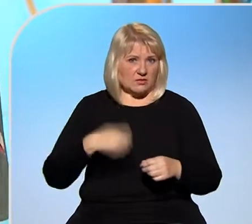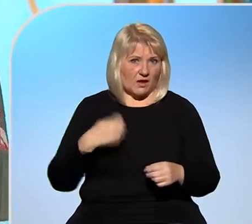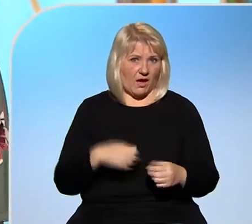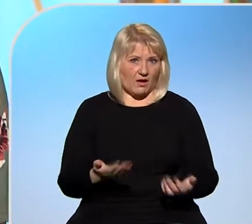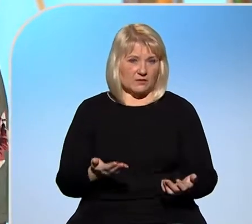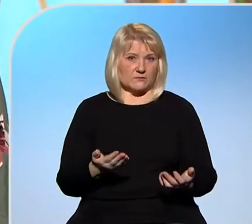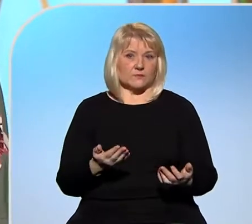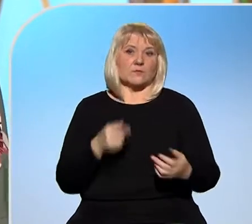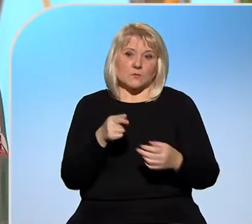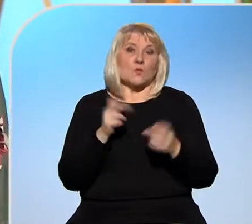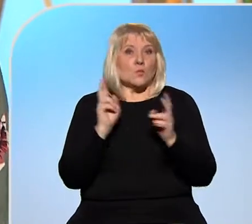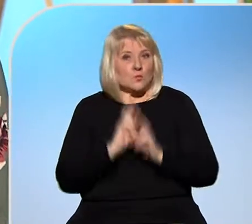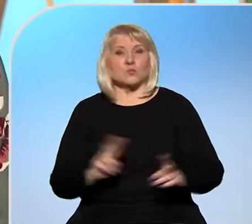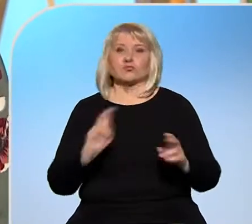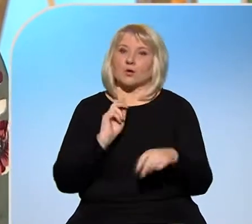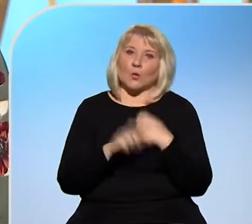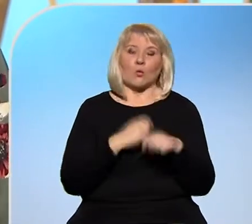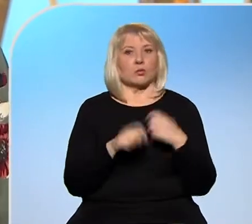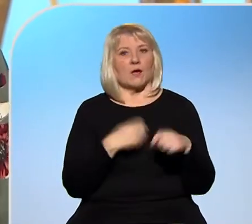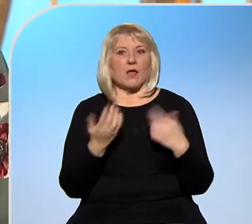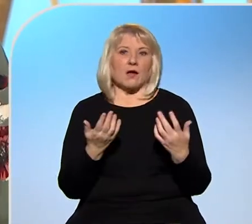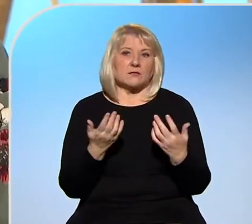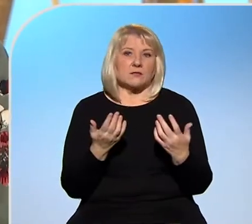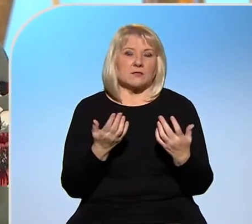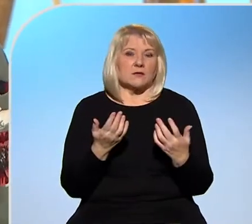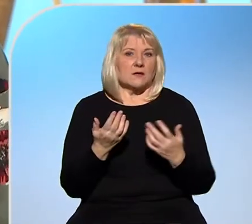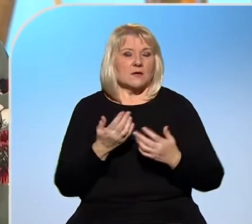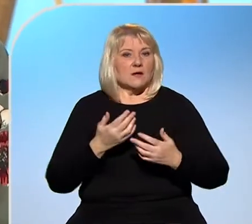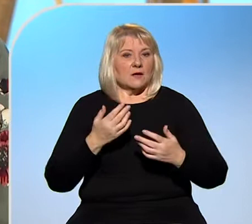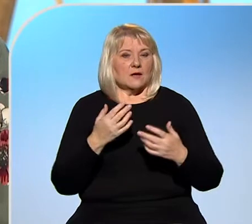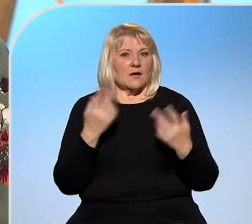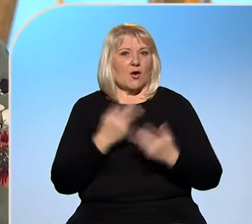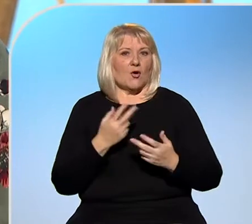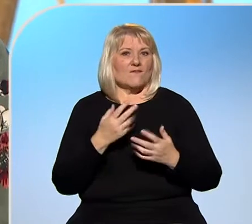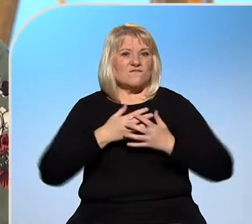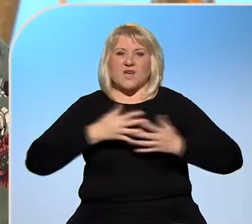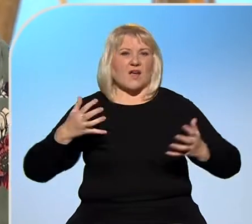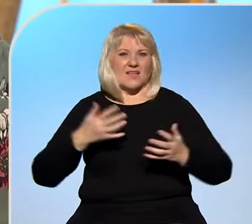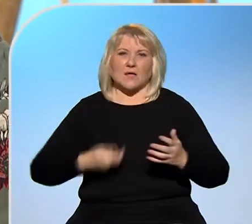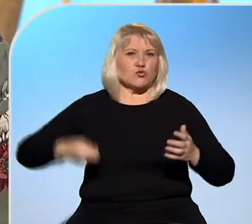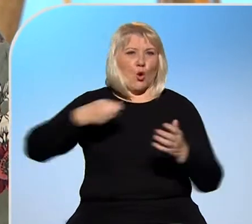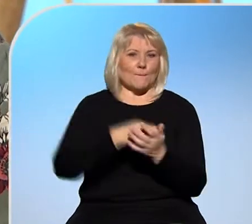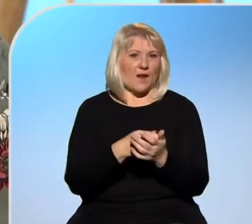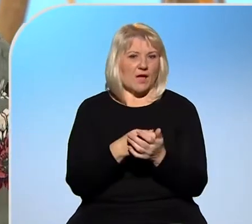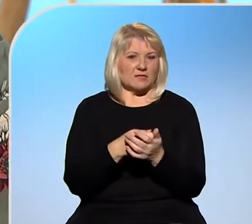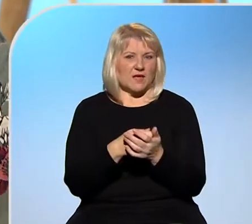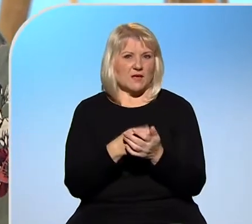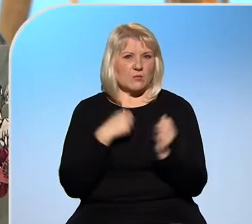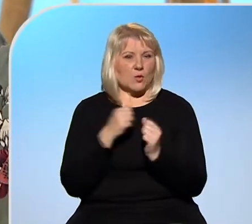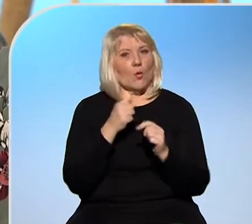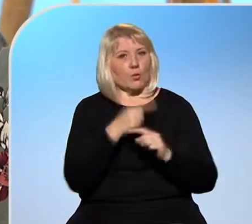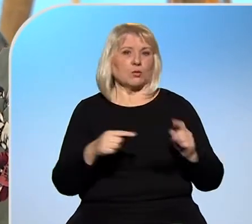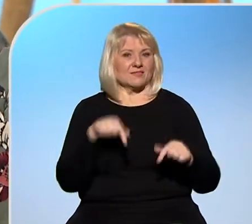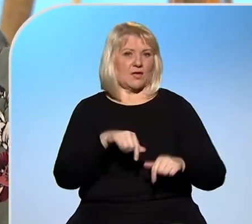předejít tomu tím, že nám prostě přijde obrovský nedoplatek po skončení aktuálního roku, tím, že si třeba teď